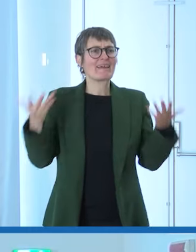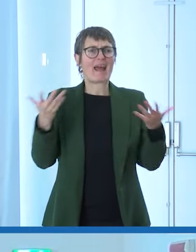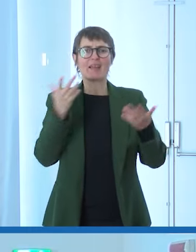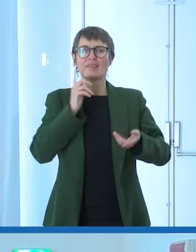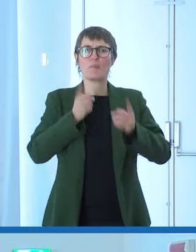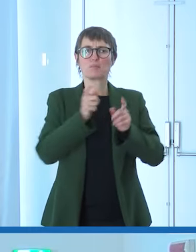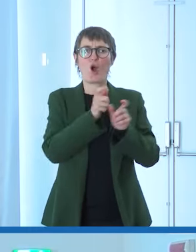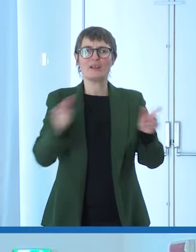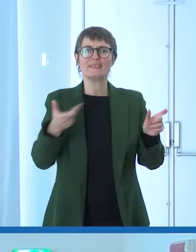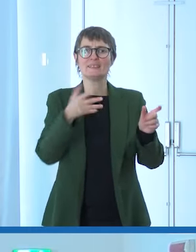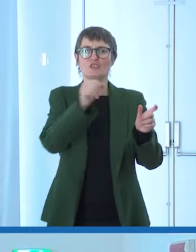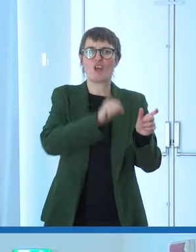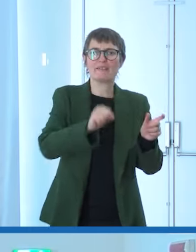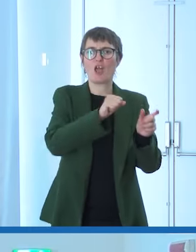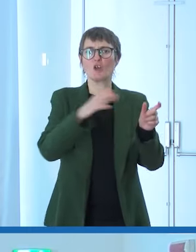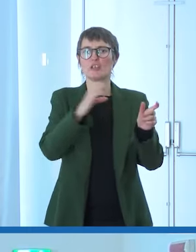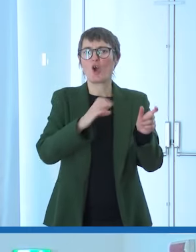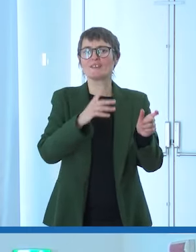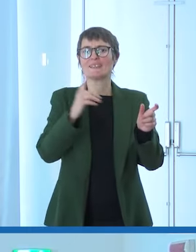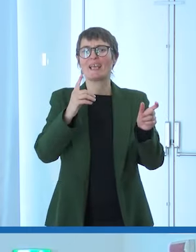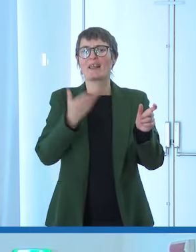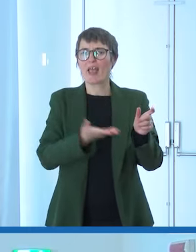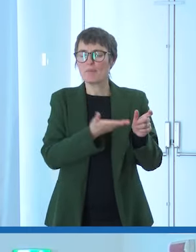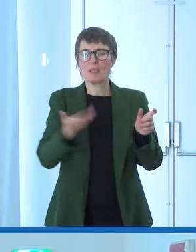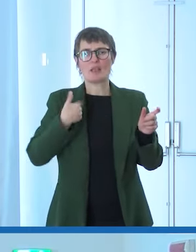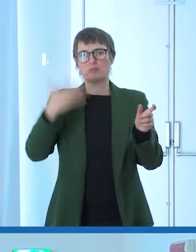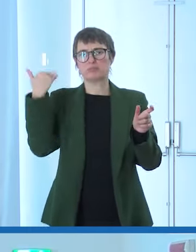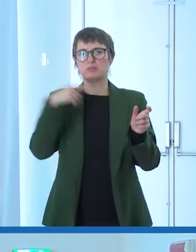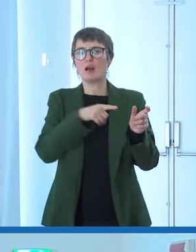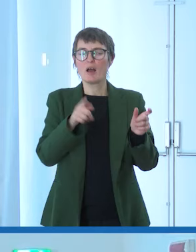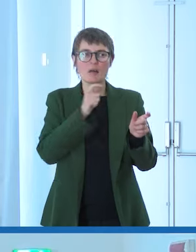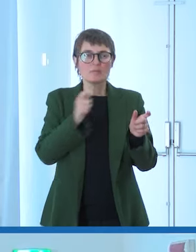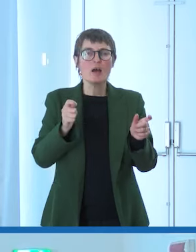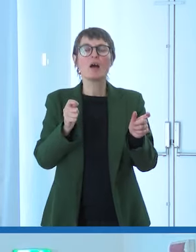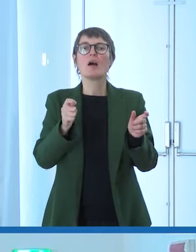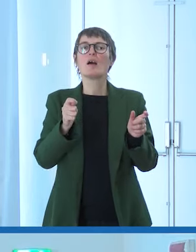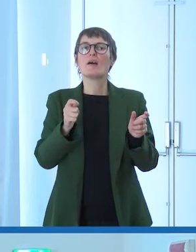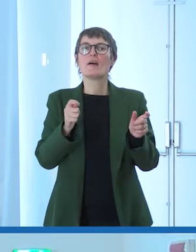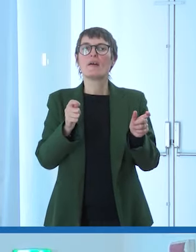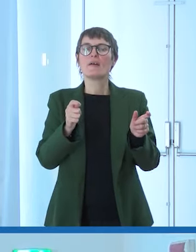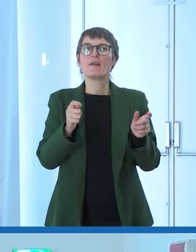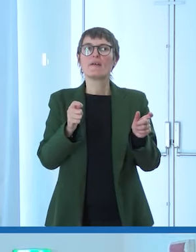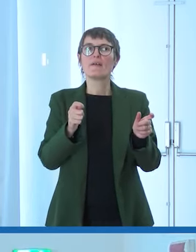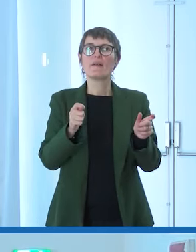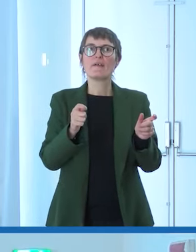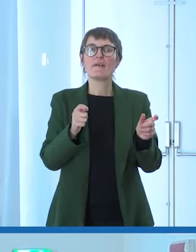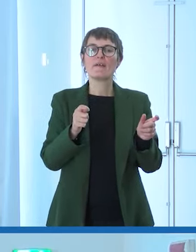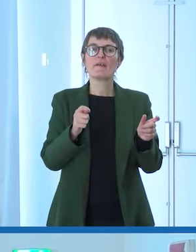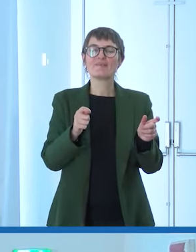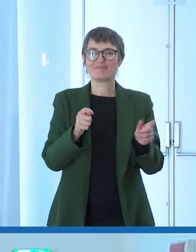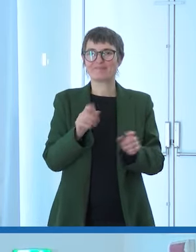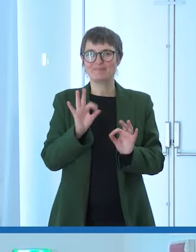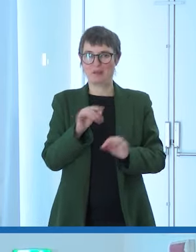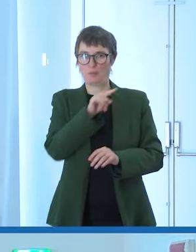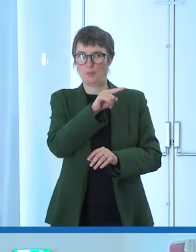un ruolo molto attivo anche molto esposto e addirittura a un certo punto appunto citavi l'episodio in